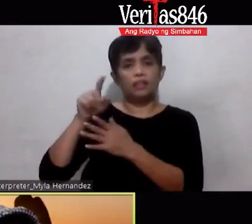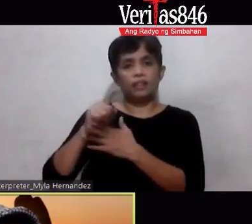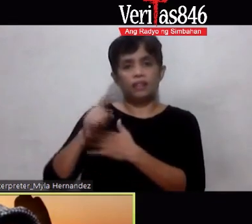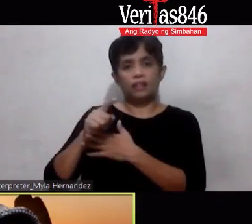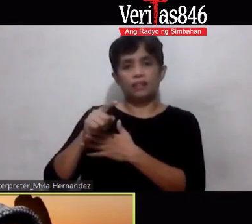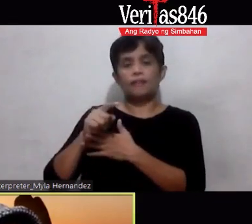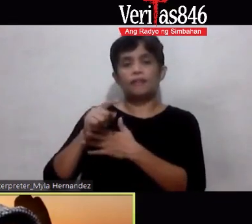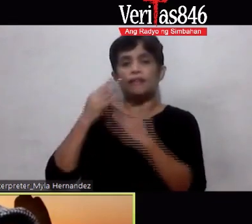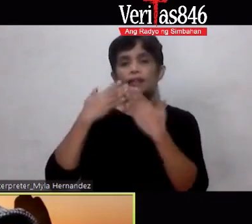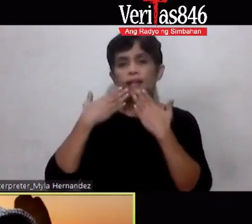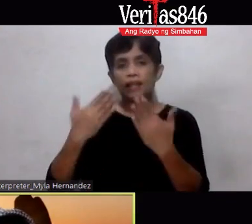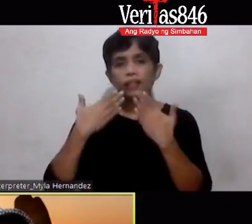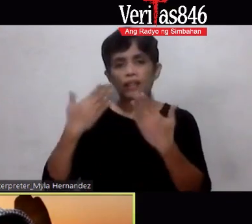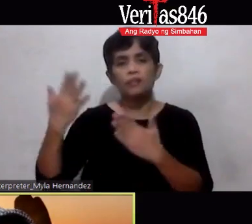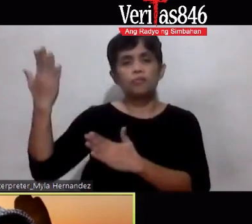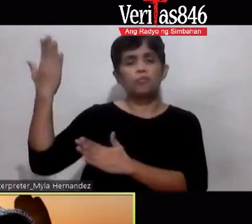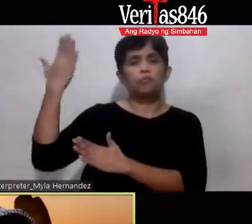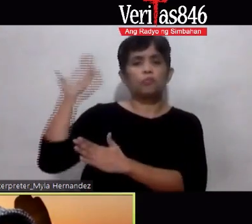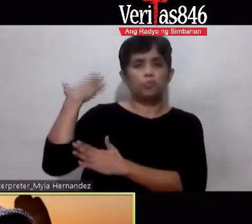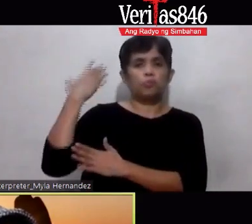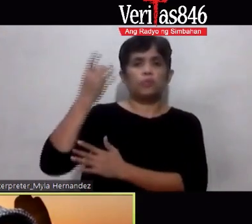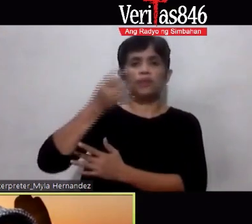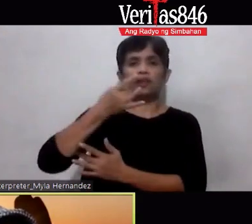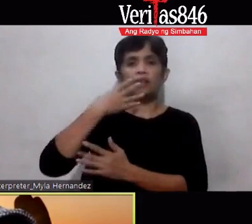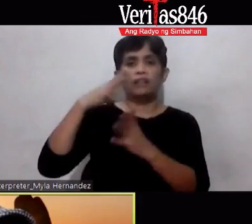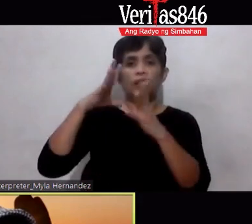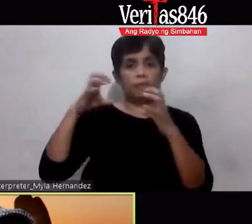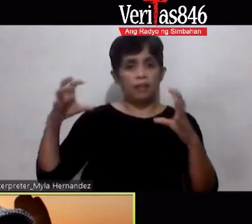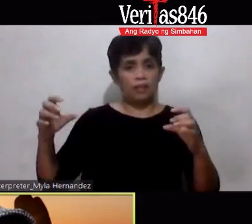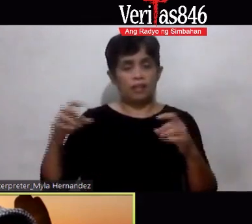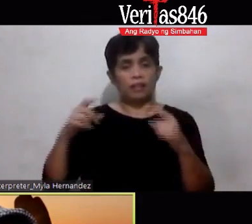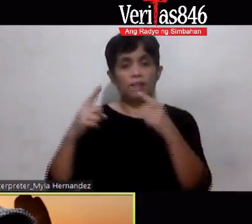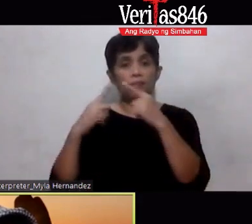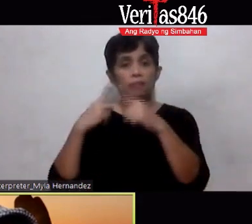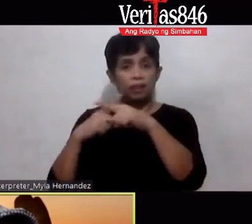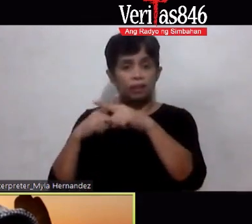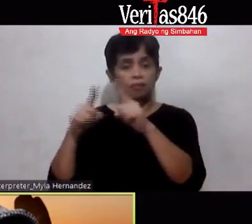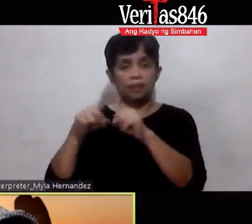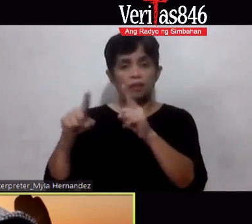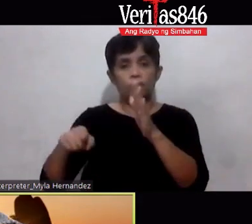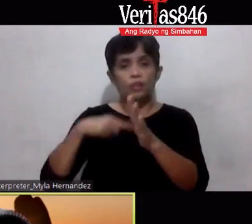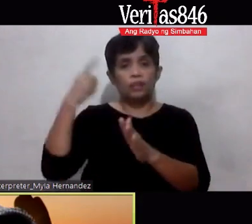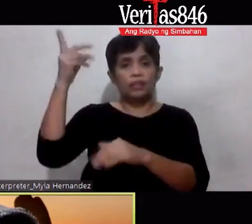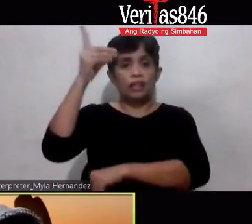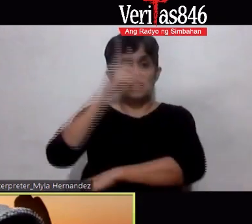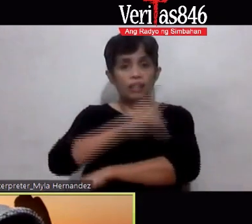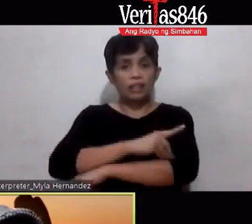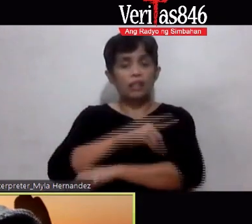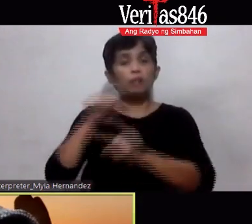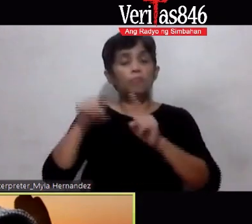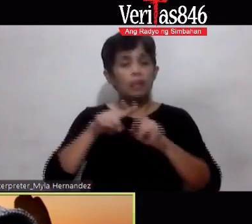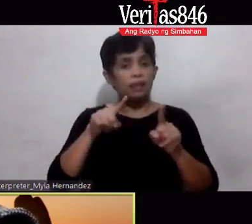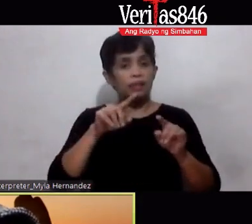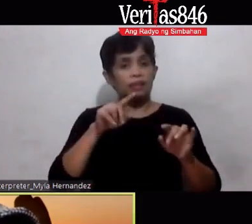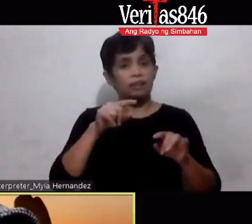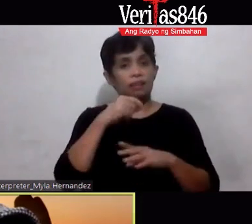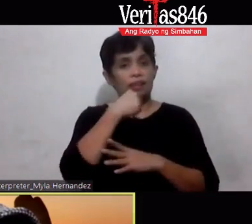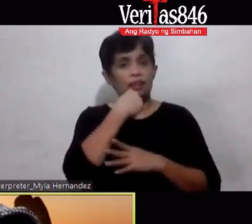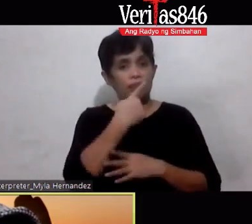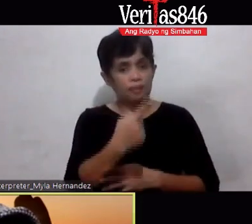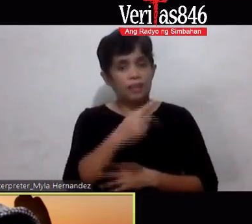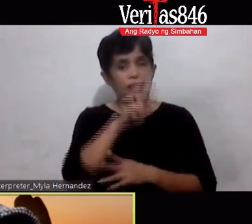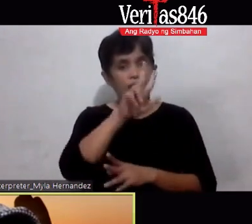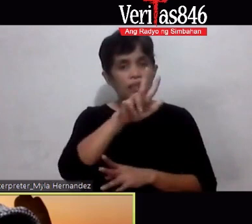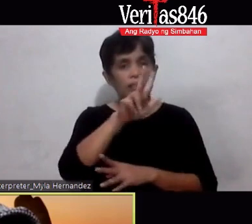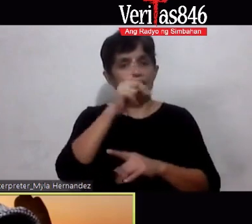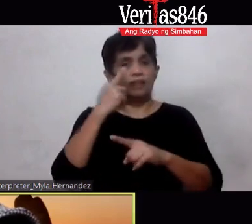noon Noon pa ako Umiinom ng Ampalaya Plans Pero once a day Ko lang iniinom Pero nang sabihin nyo po Na three times a day Sinunod